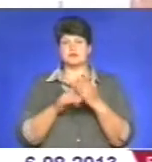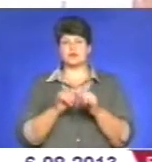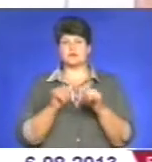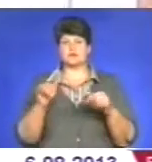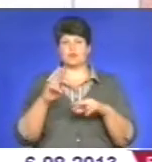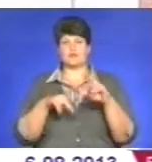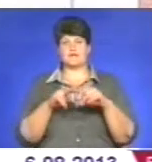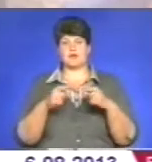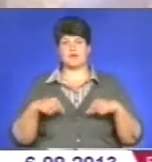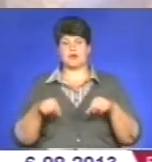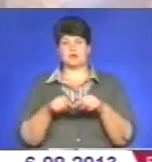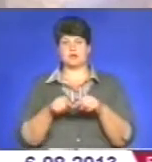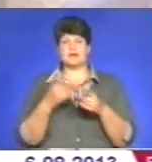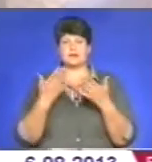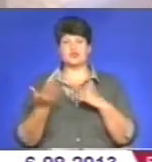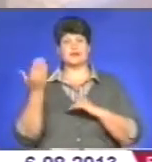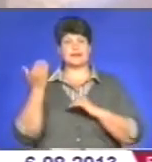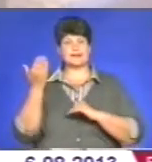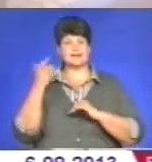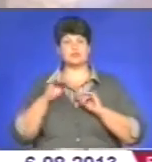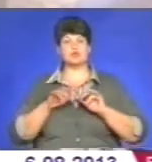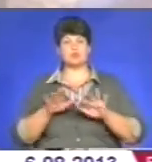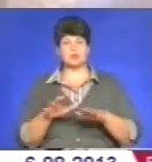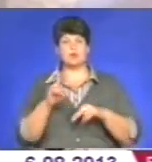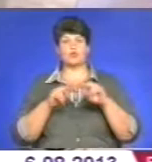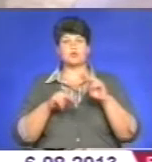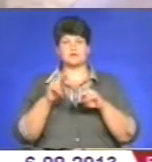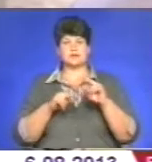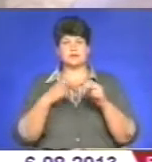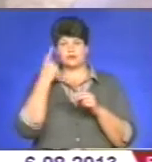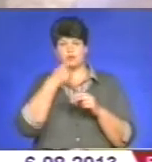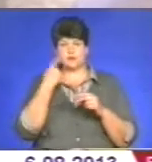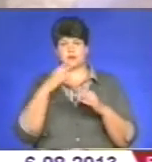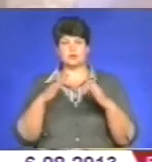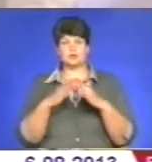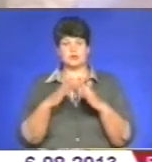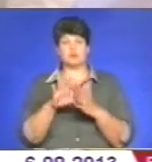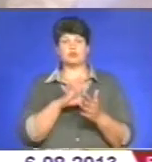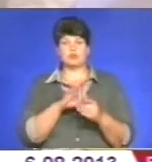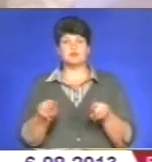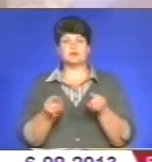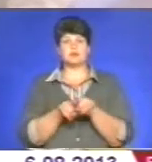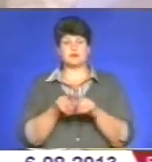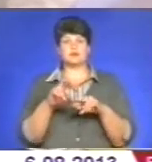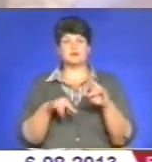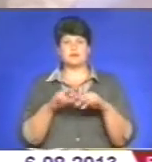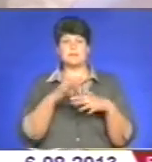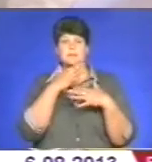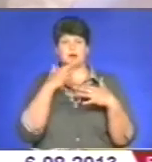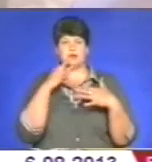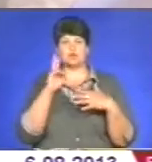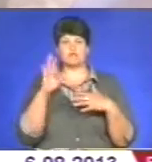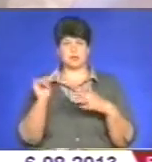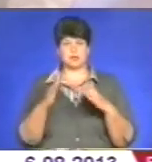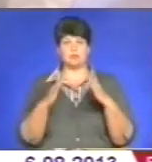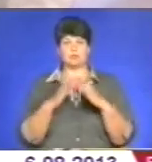будівельної галузі. Якщо раніше процедура будівництва індивідуальних житлових будинків була така ж саме, як для будівництва багатоквартирних,